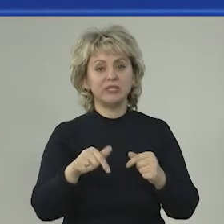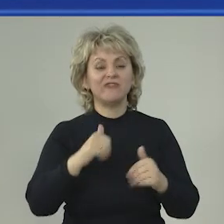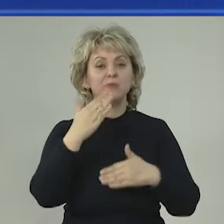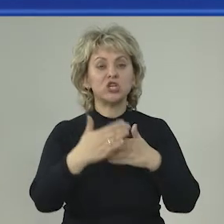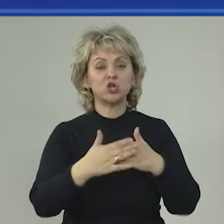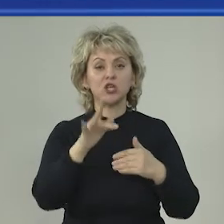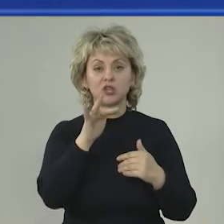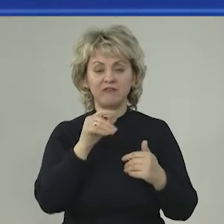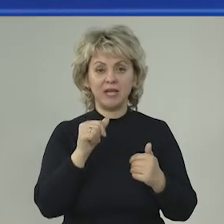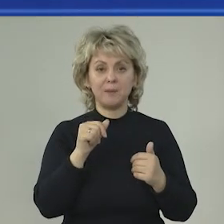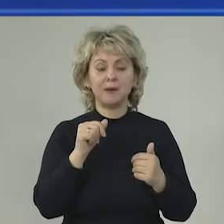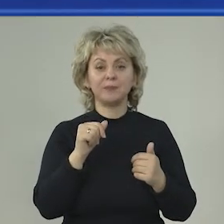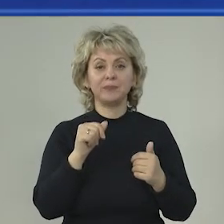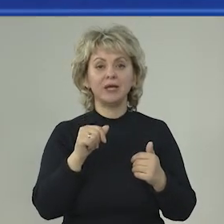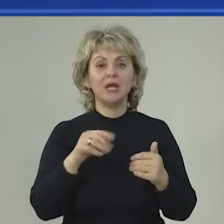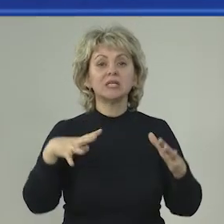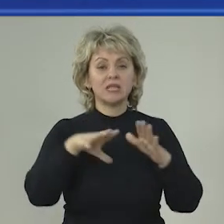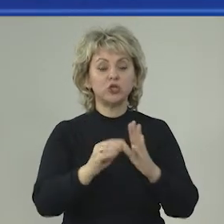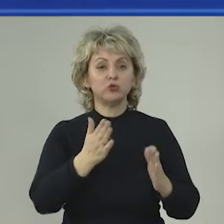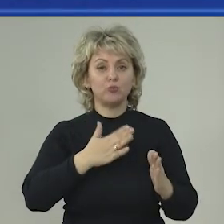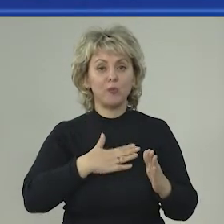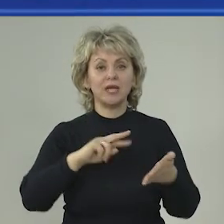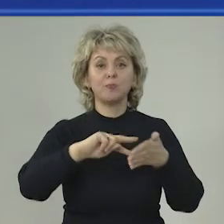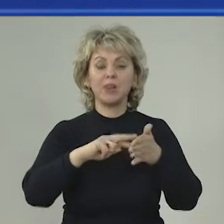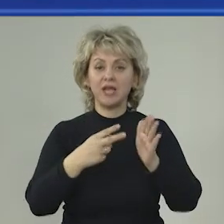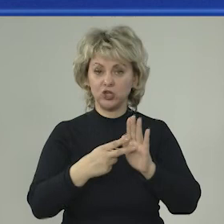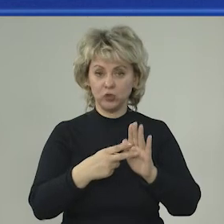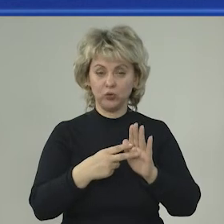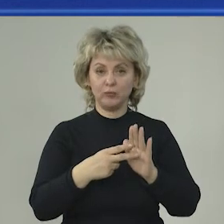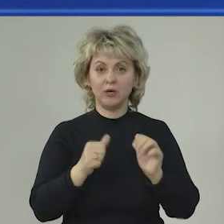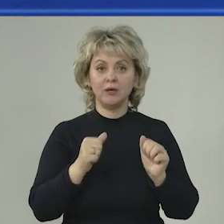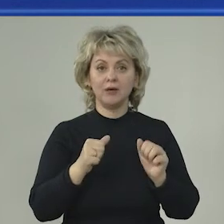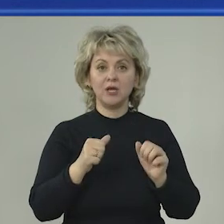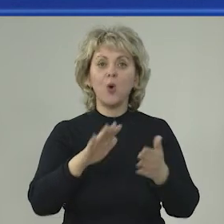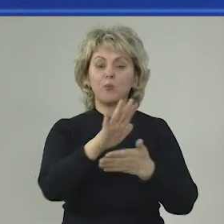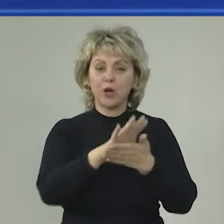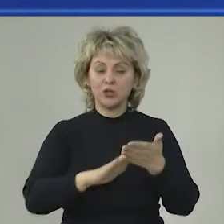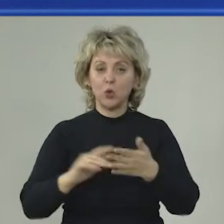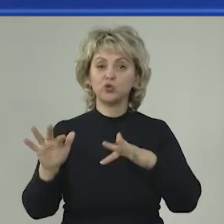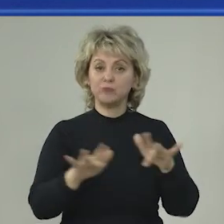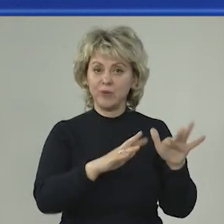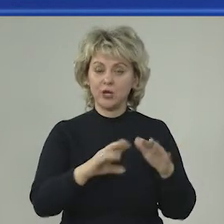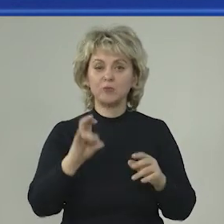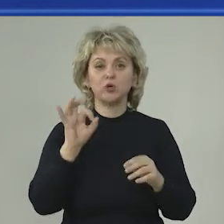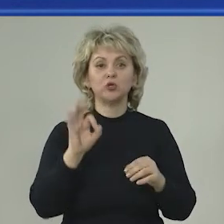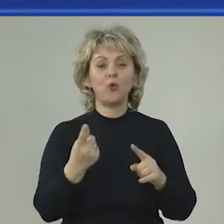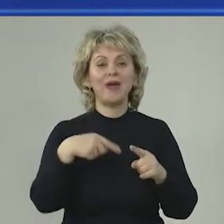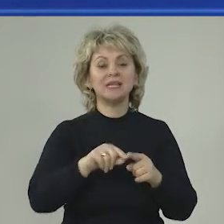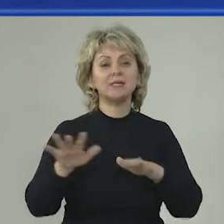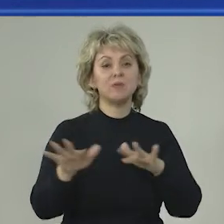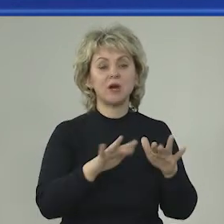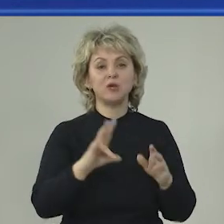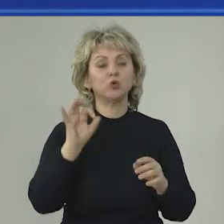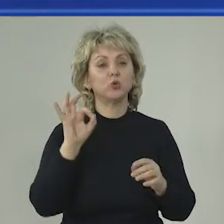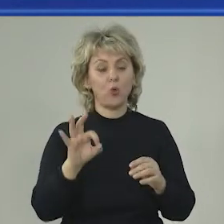В ближайшее время мы планируем продолжить эти